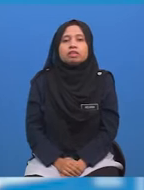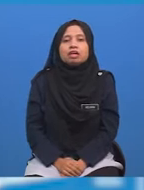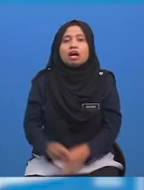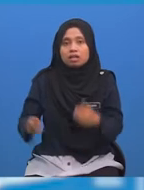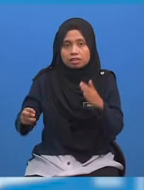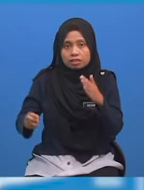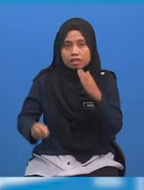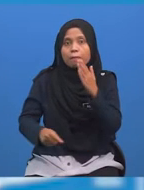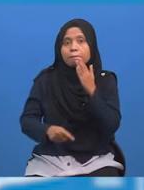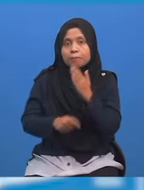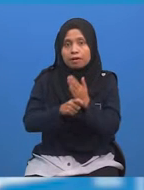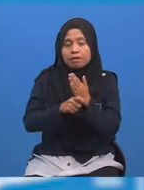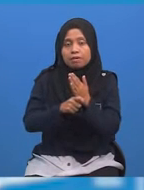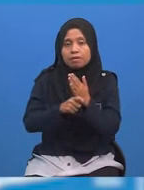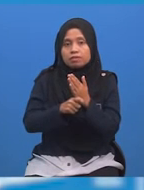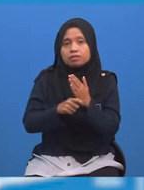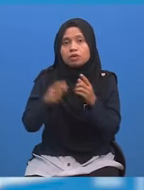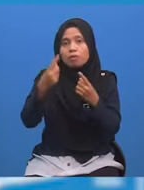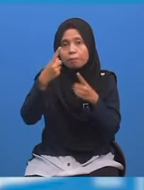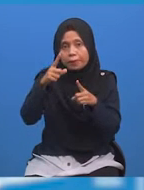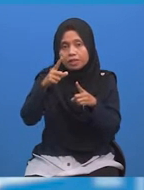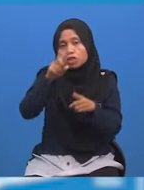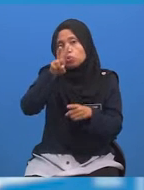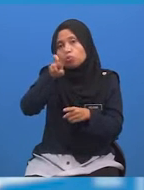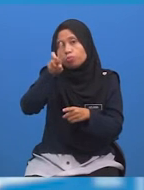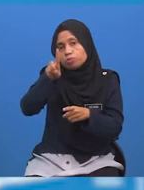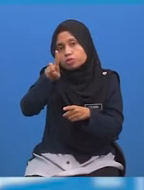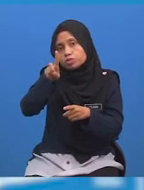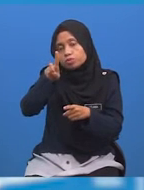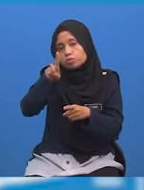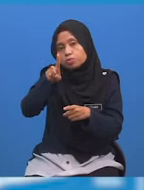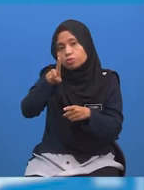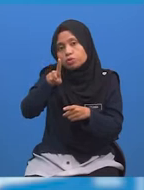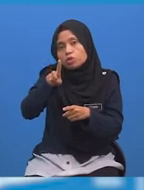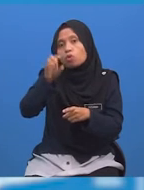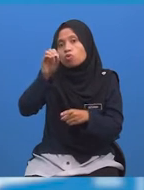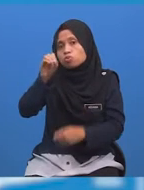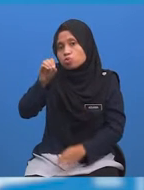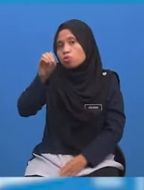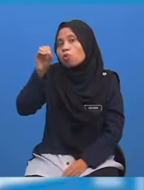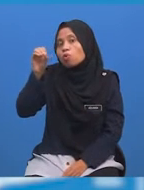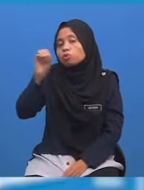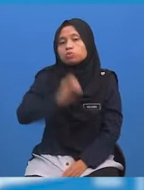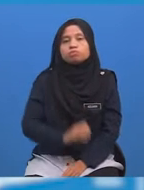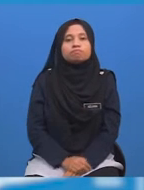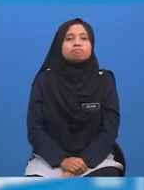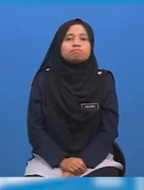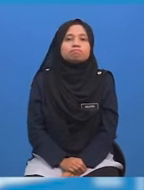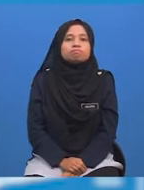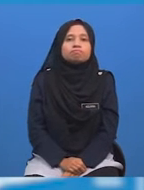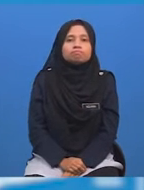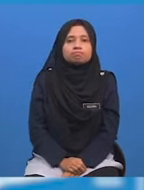Hasil tambah yang diperolehi ialah Dua puluh satu Sifar Sifar